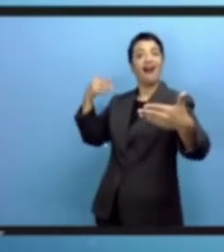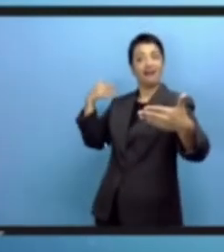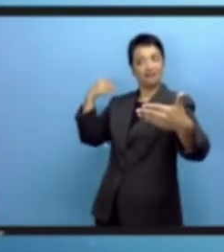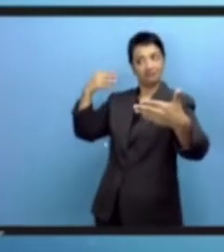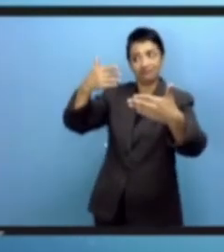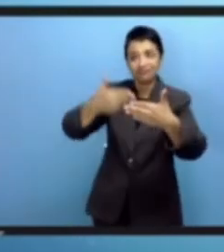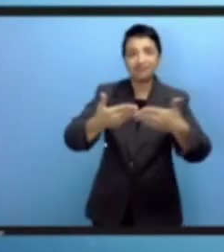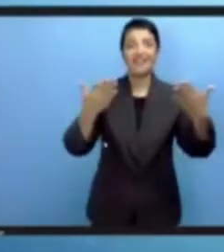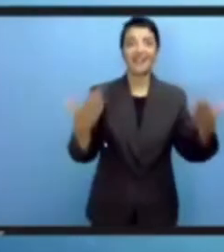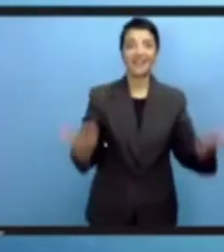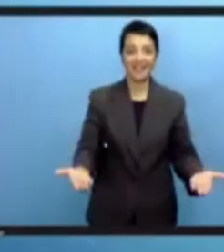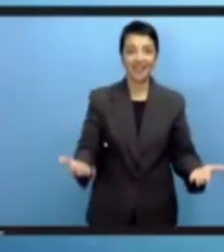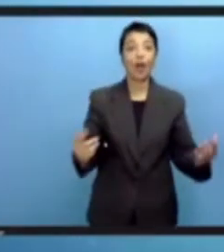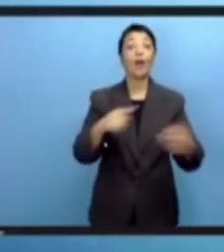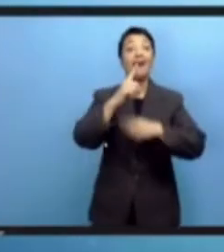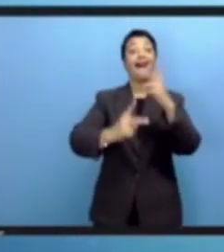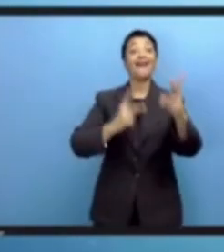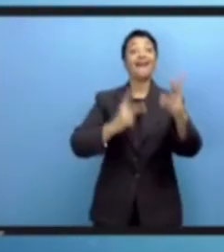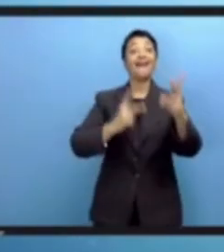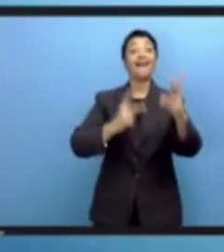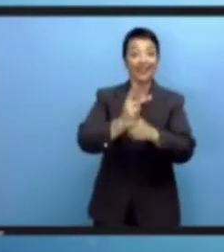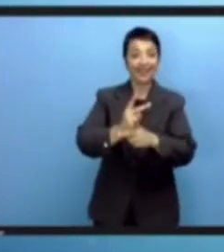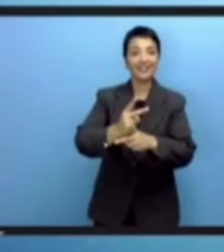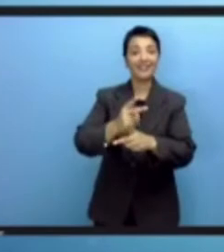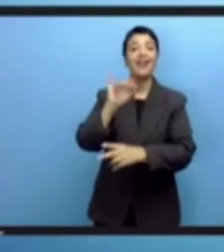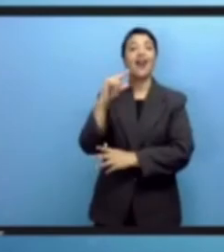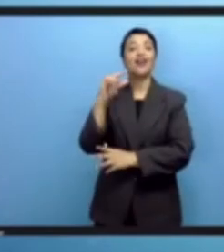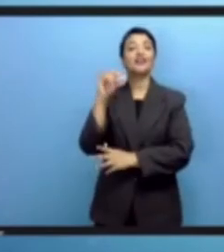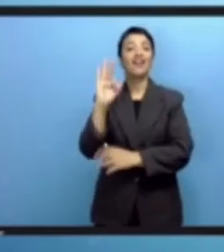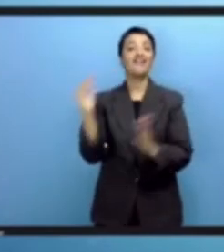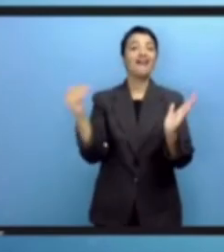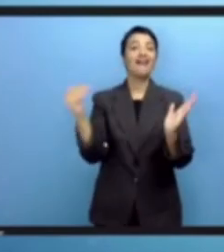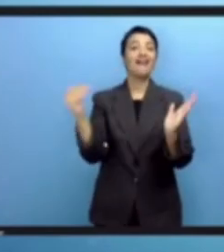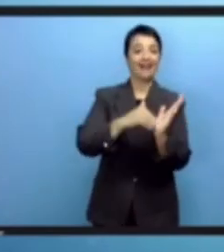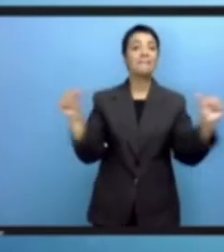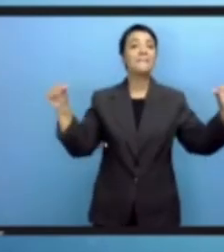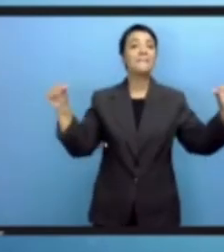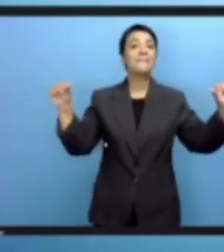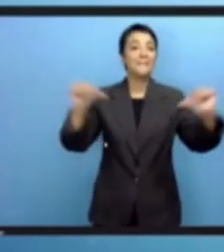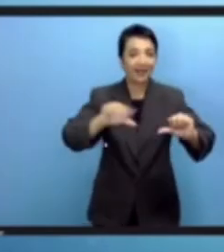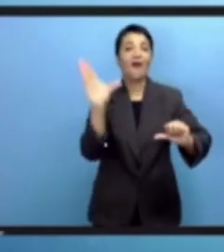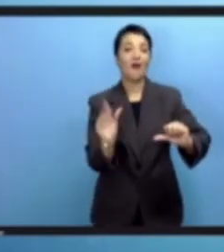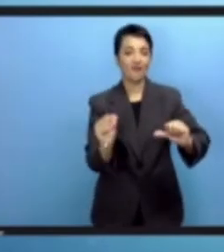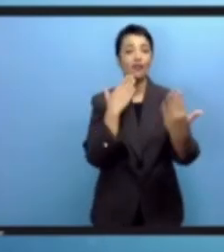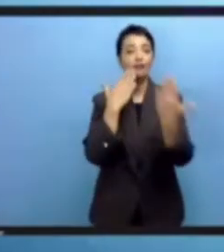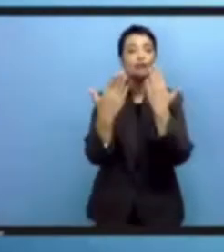تونس على النحو الذي ذكرتنا به دورين